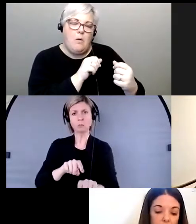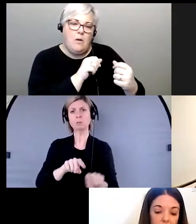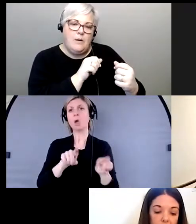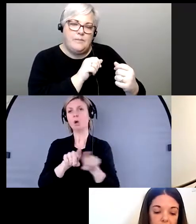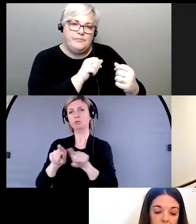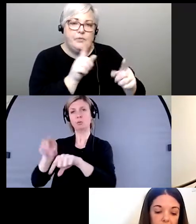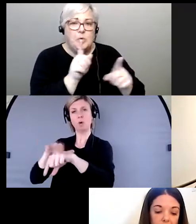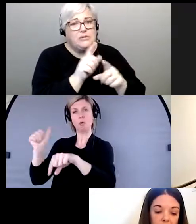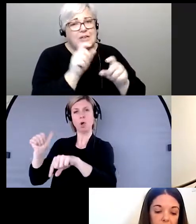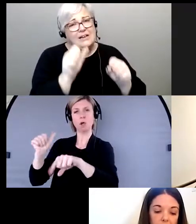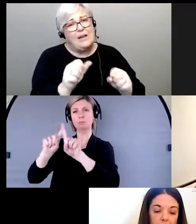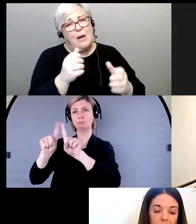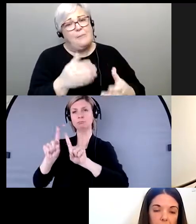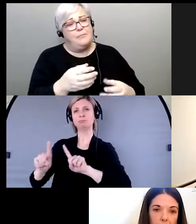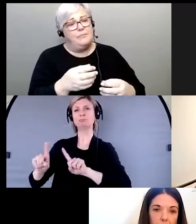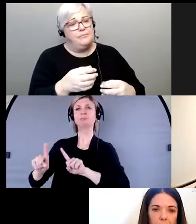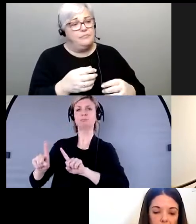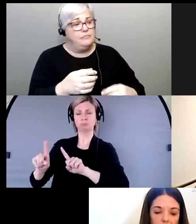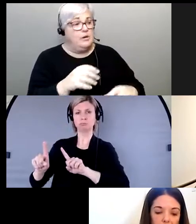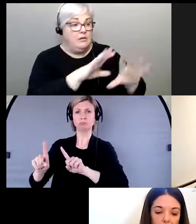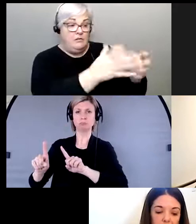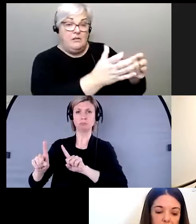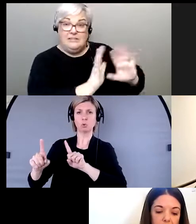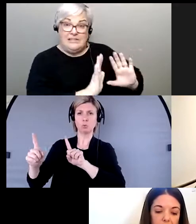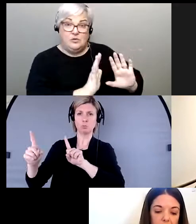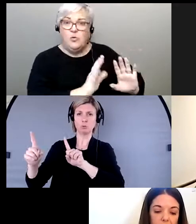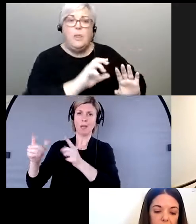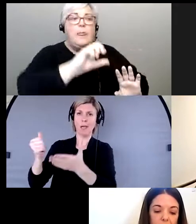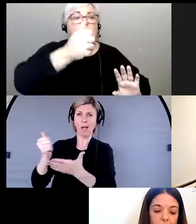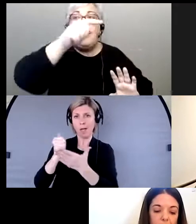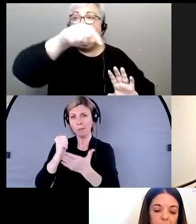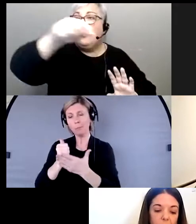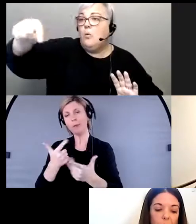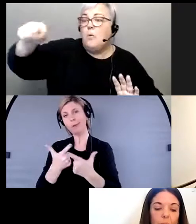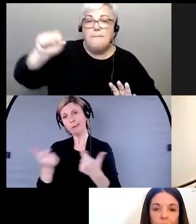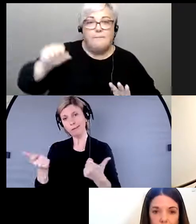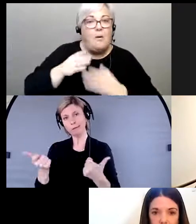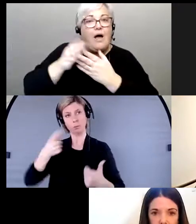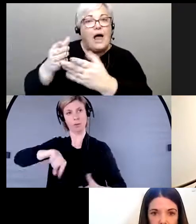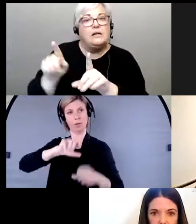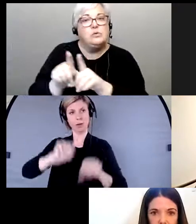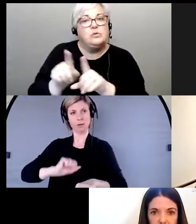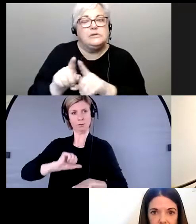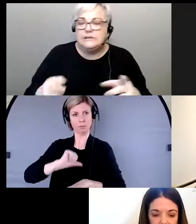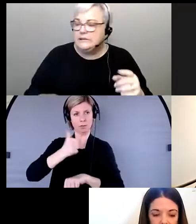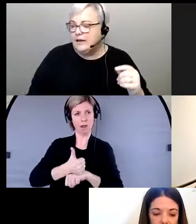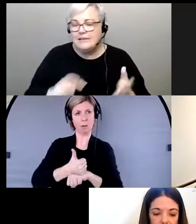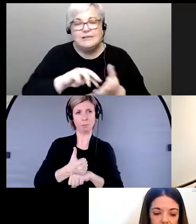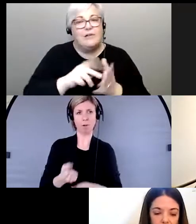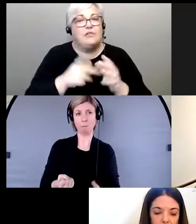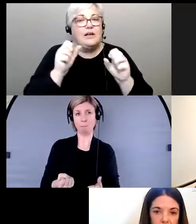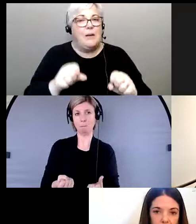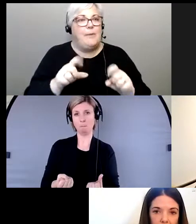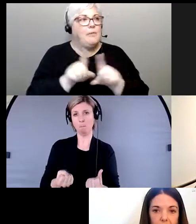aussi offrir de l'aide à d'autres systèmes d'aide. Ça serait bien de pouvoir créer un